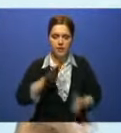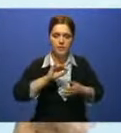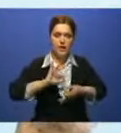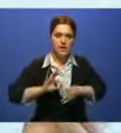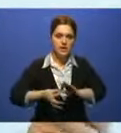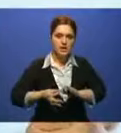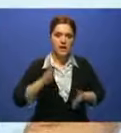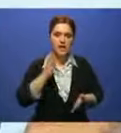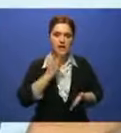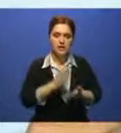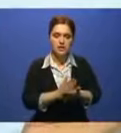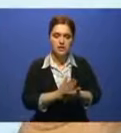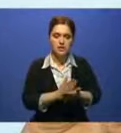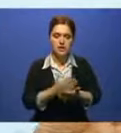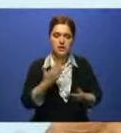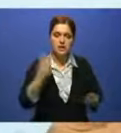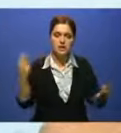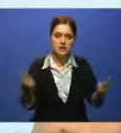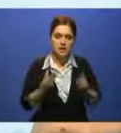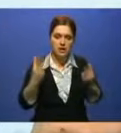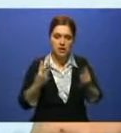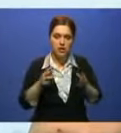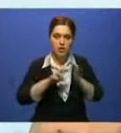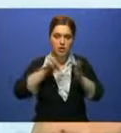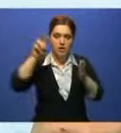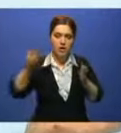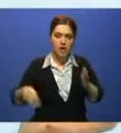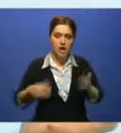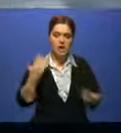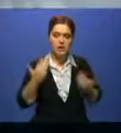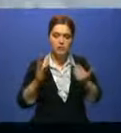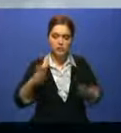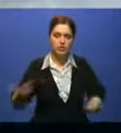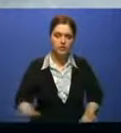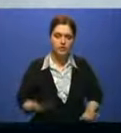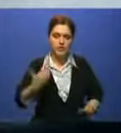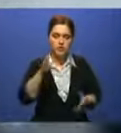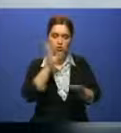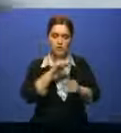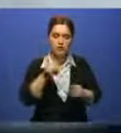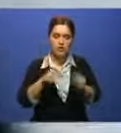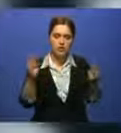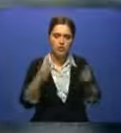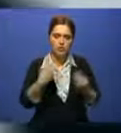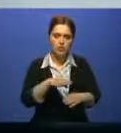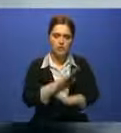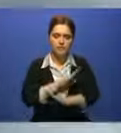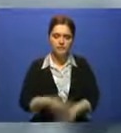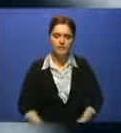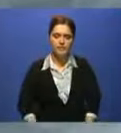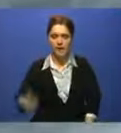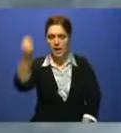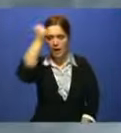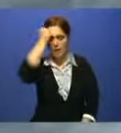Там если он загорел, то скорее успеешь выскочить, значит живой буш. А нет, значит там останется. В память